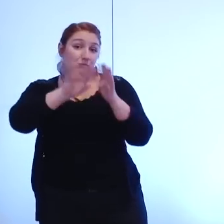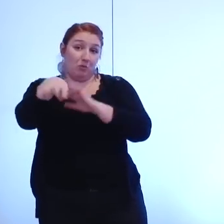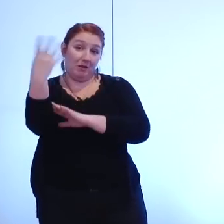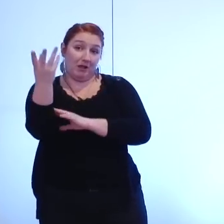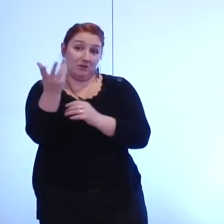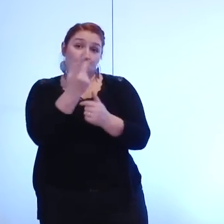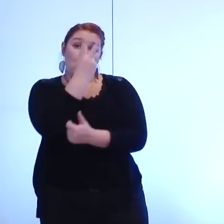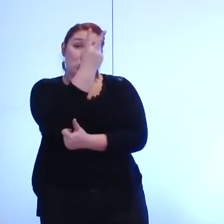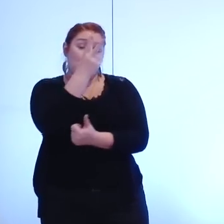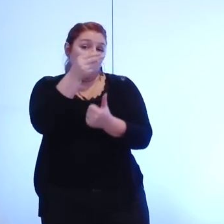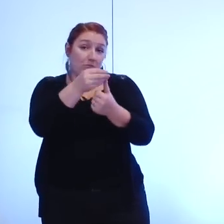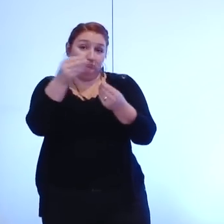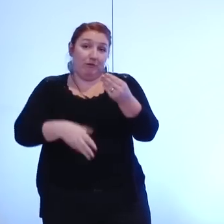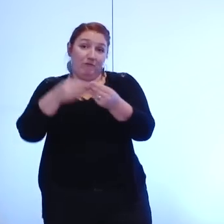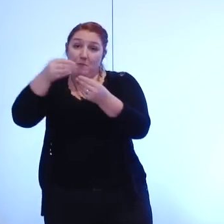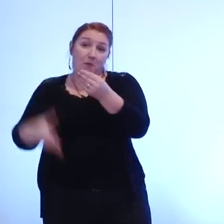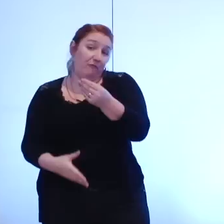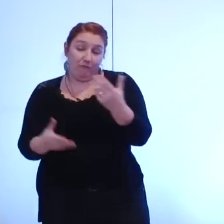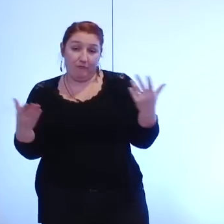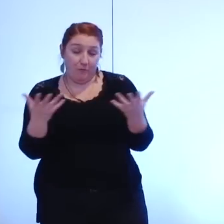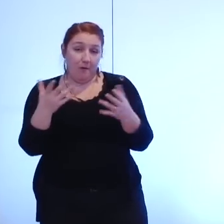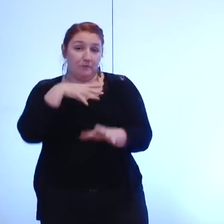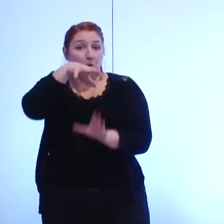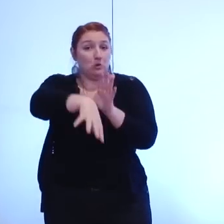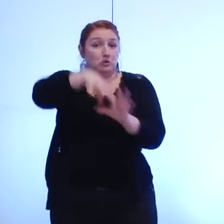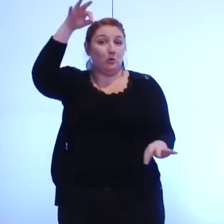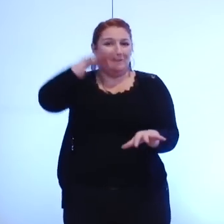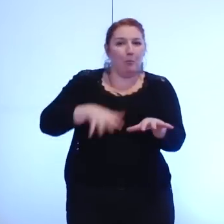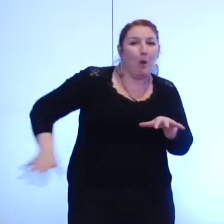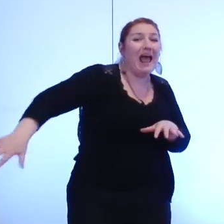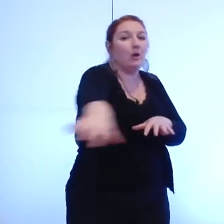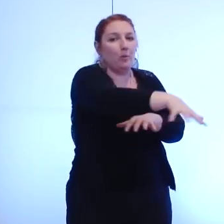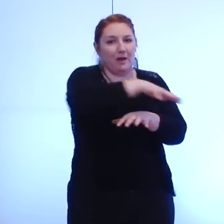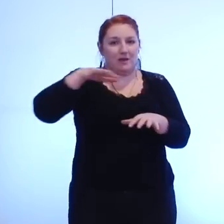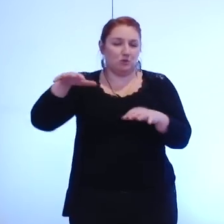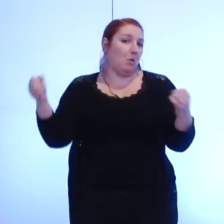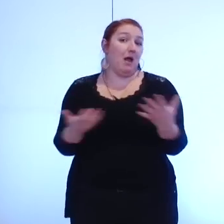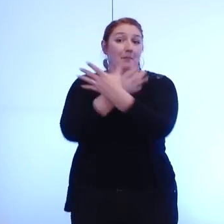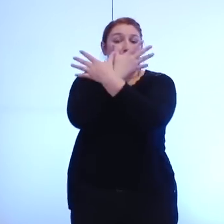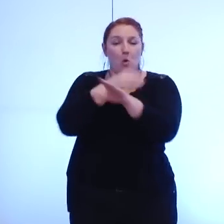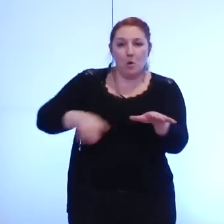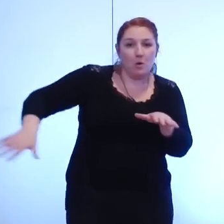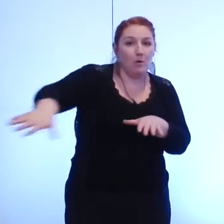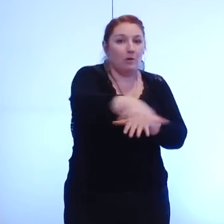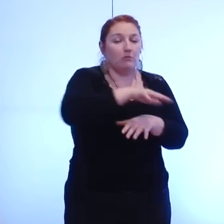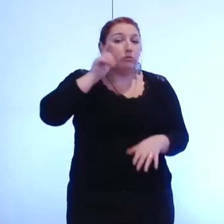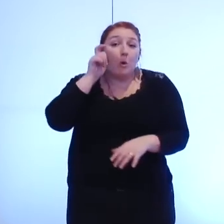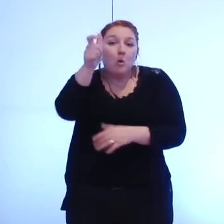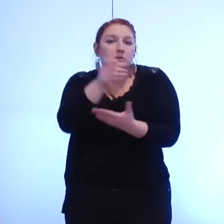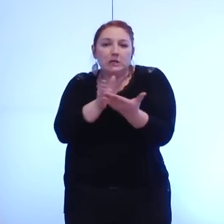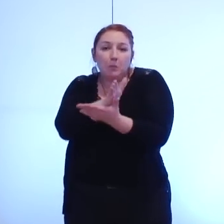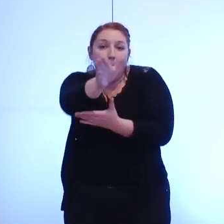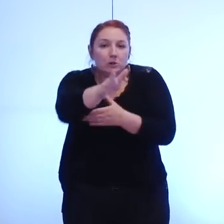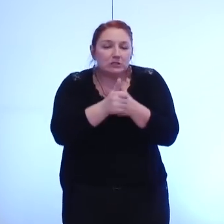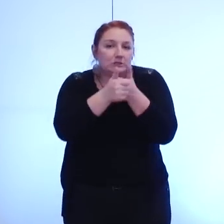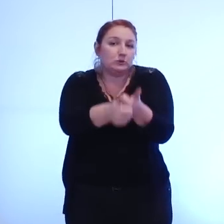choses un scrutin à l'échelle de l'agglomération à l'échelle de la métropole qui permet une logique de projet et donc